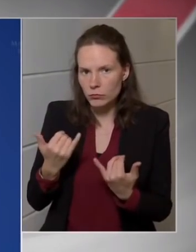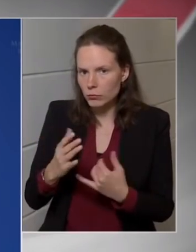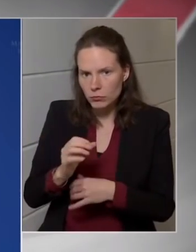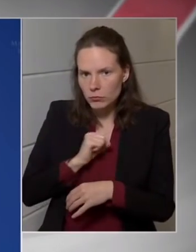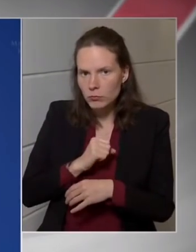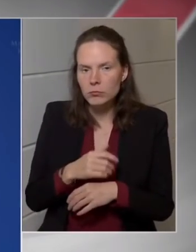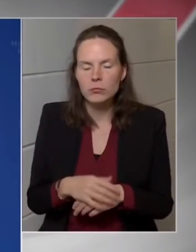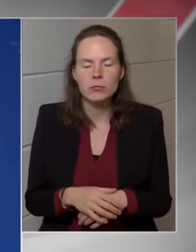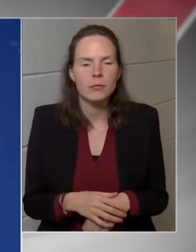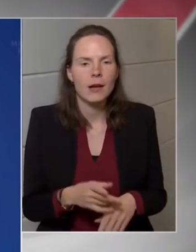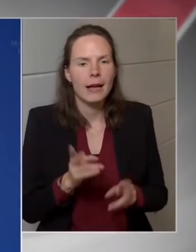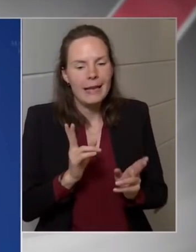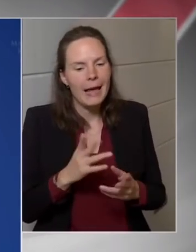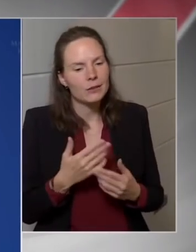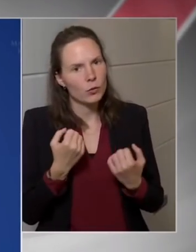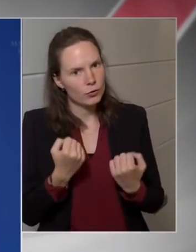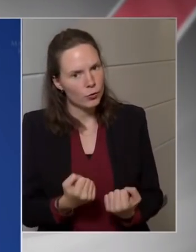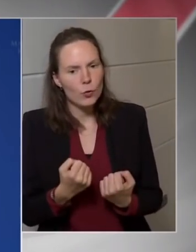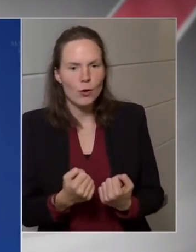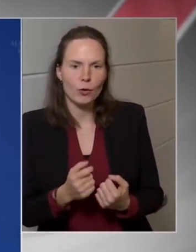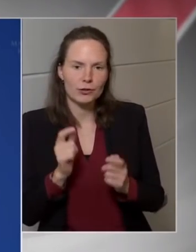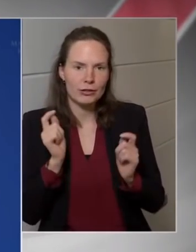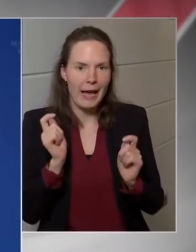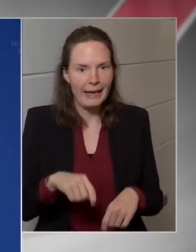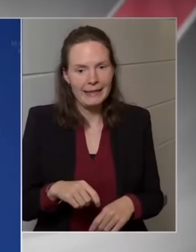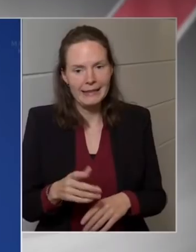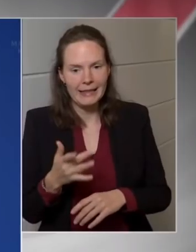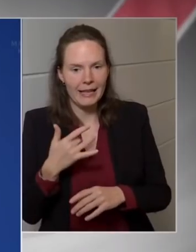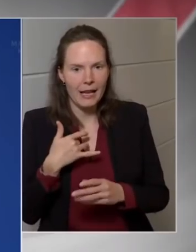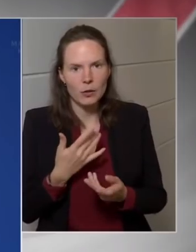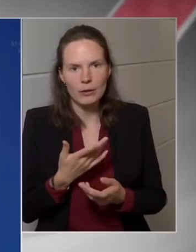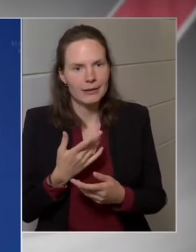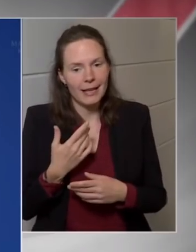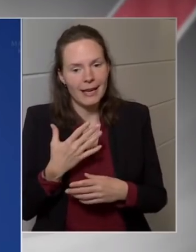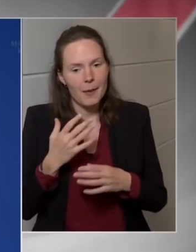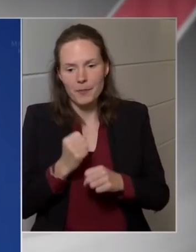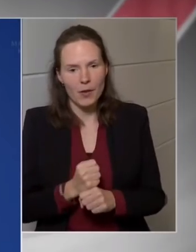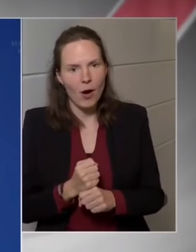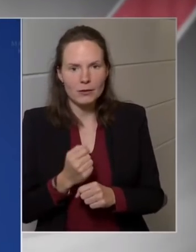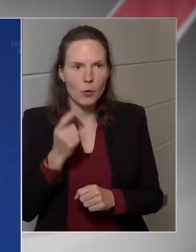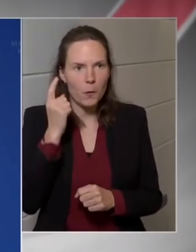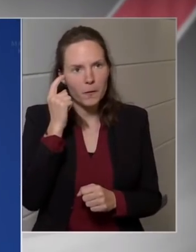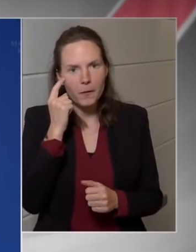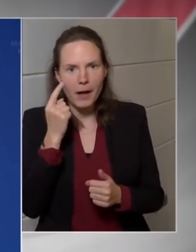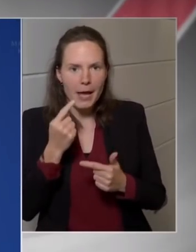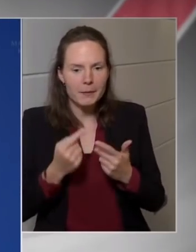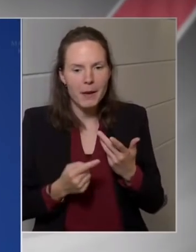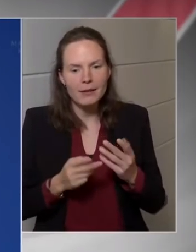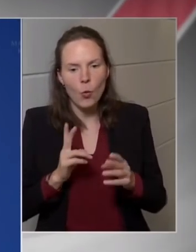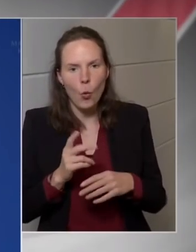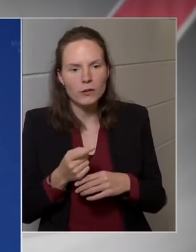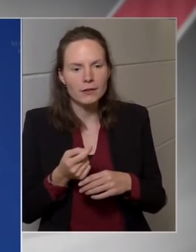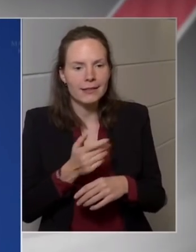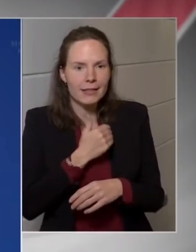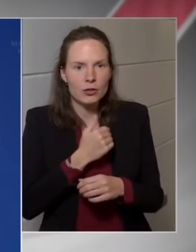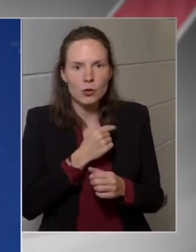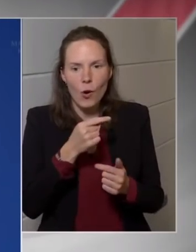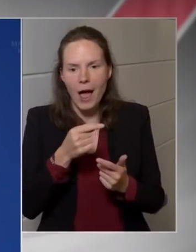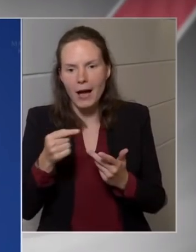lehet, hogy ez súlyosan elég térendő, de nem tartom számon és fejben azt, hogy az egyes iskolában